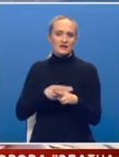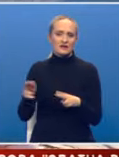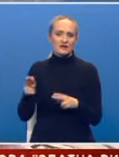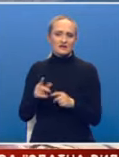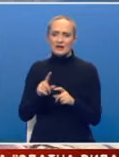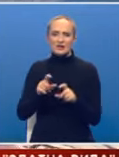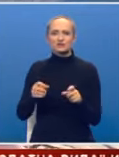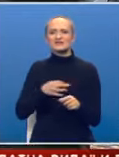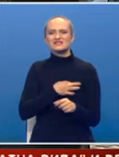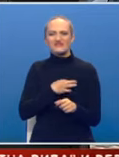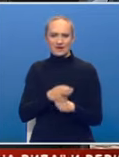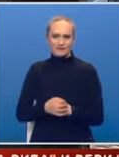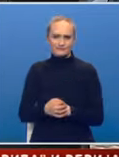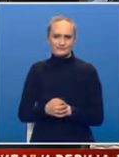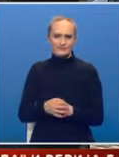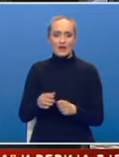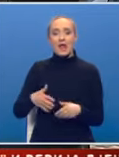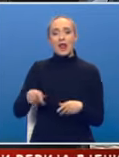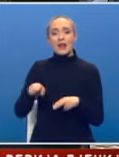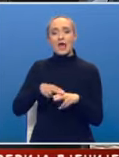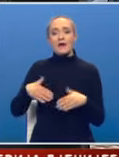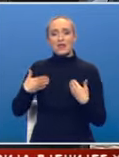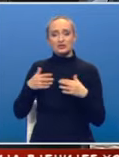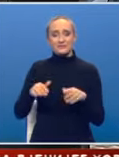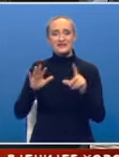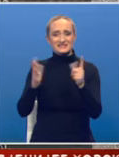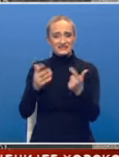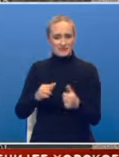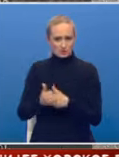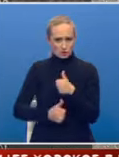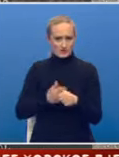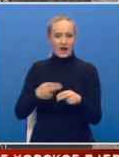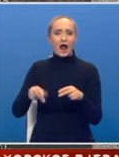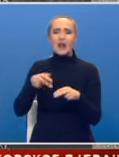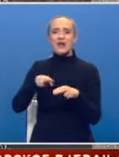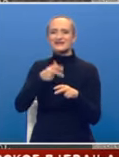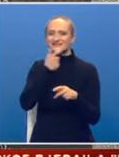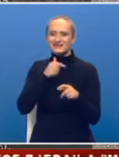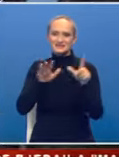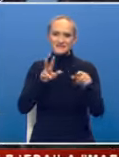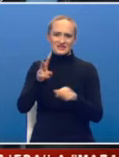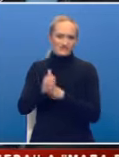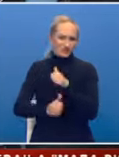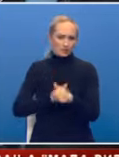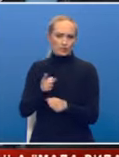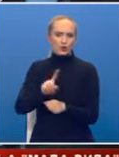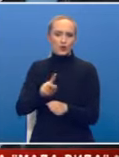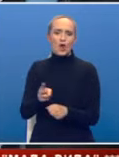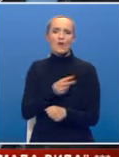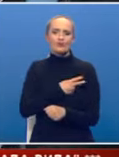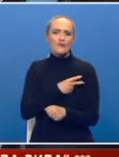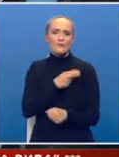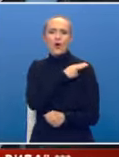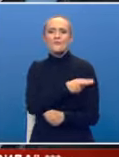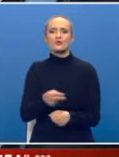ne dužni civila. Najmađa civila žrta imala je 17. najsterija 72 godine, zato još niko nije odgovarao po komadne